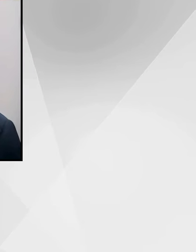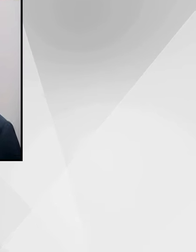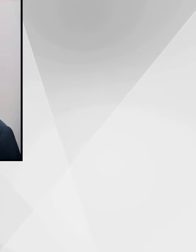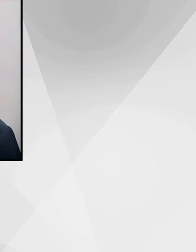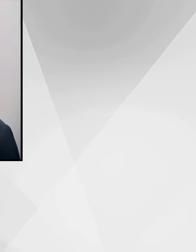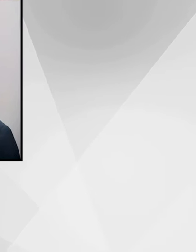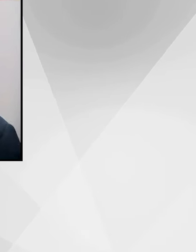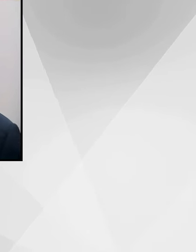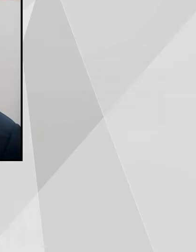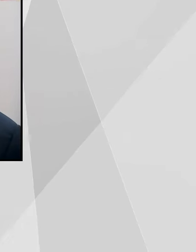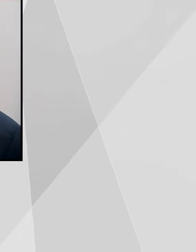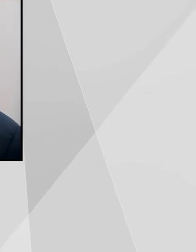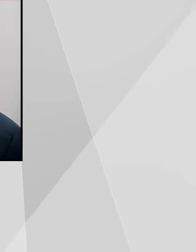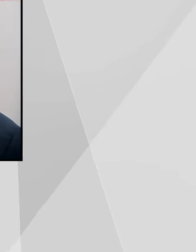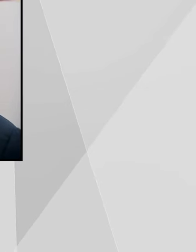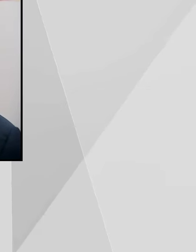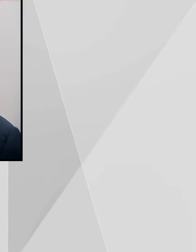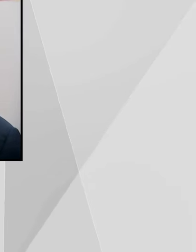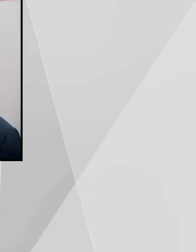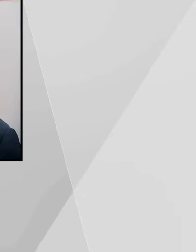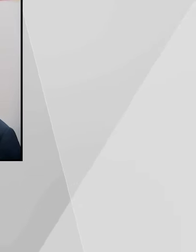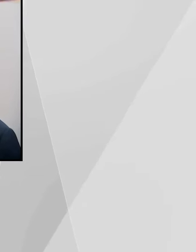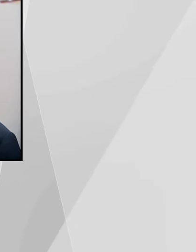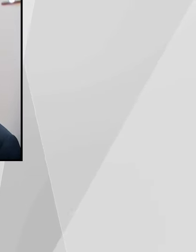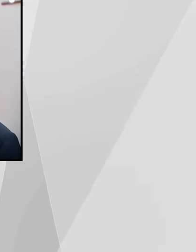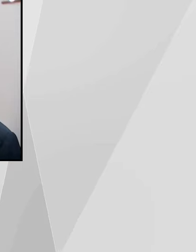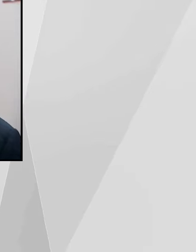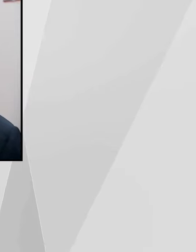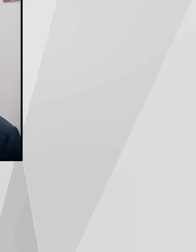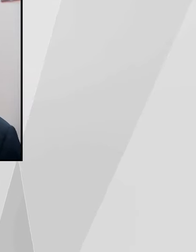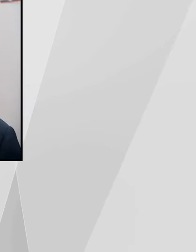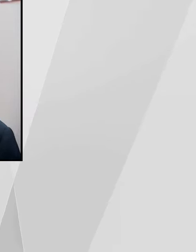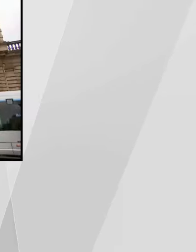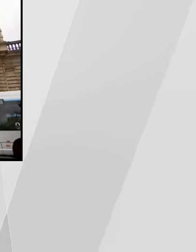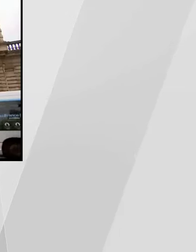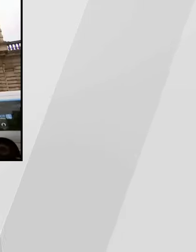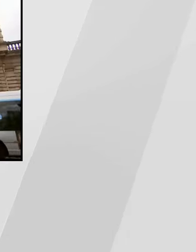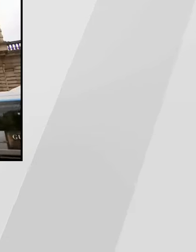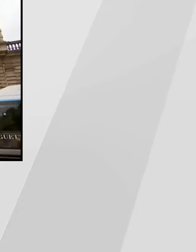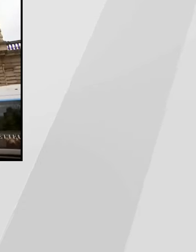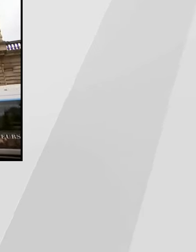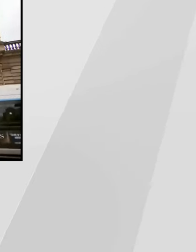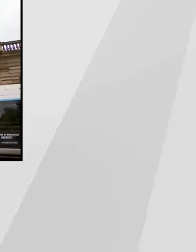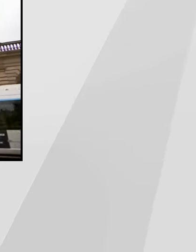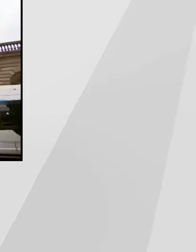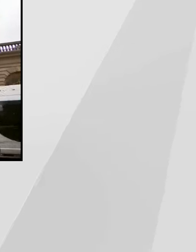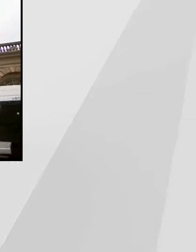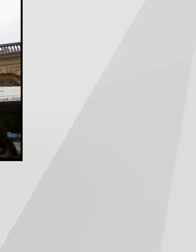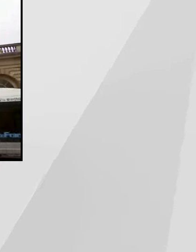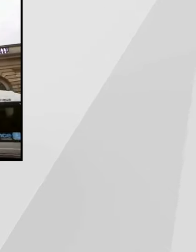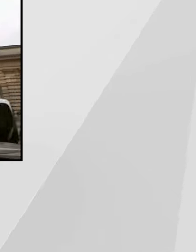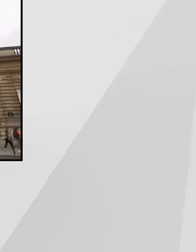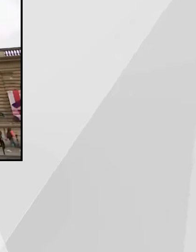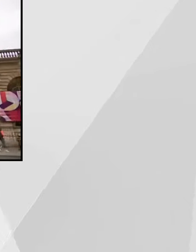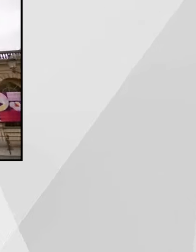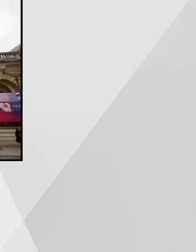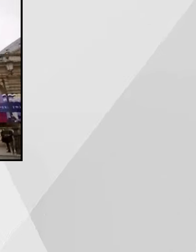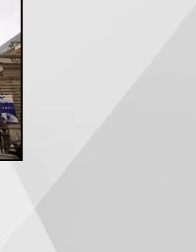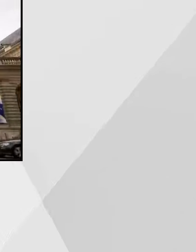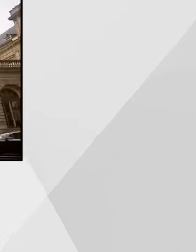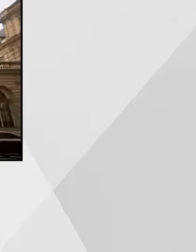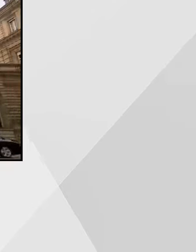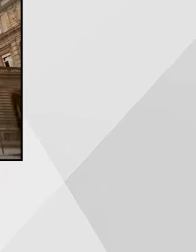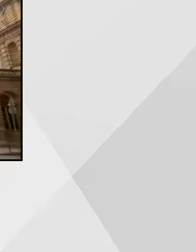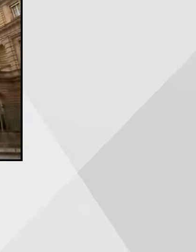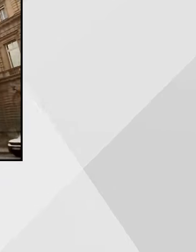'il y a un chemin, effectivement, pour construire ce statut d'autonomie, cette solution politique. Après cette première étape au palais du Luxembourg, la commission